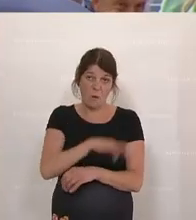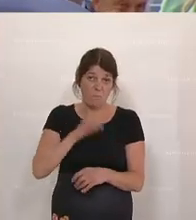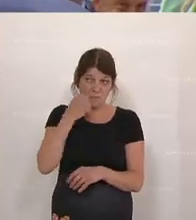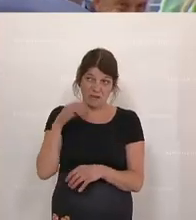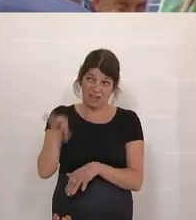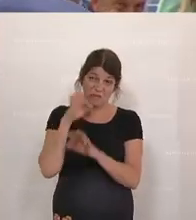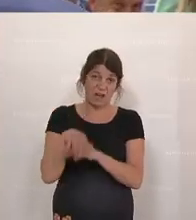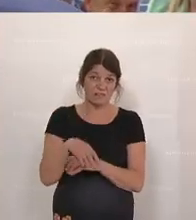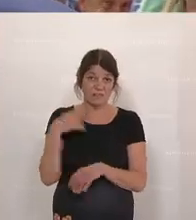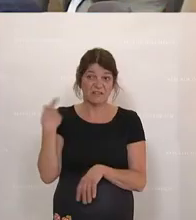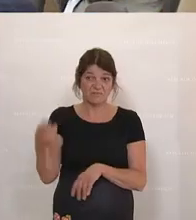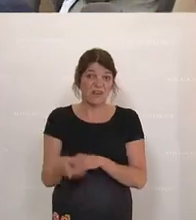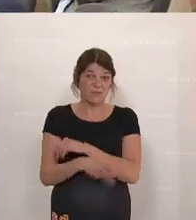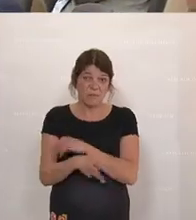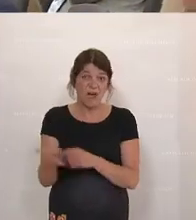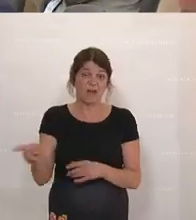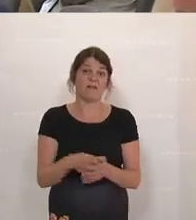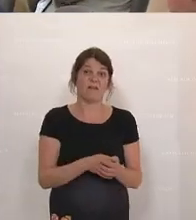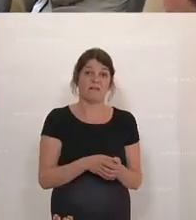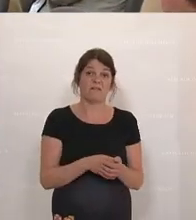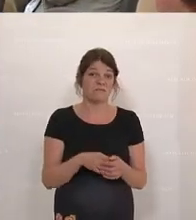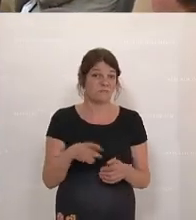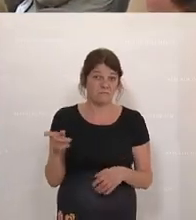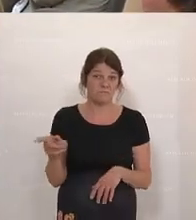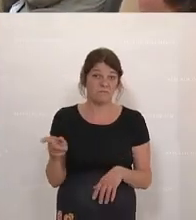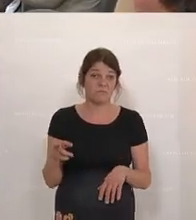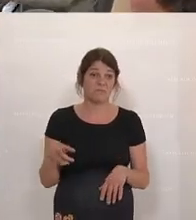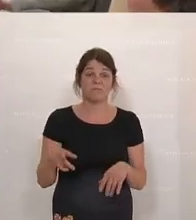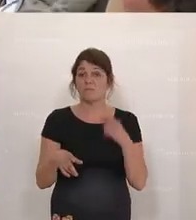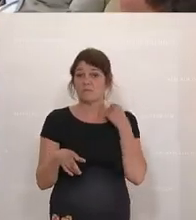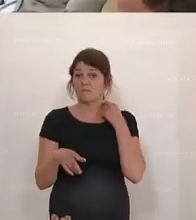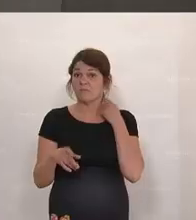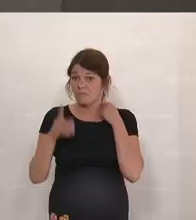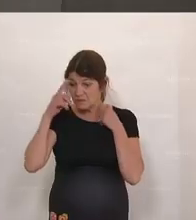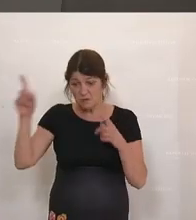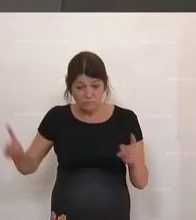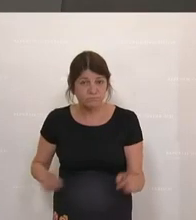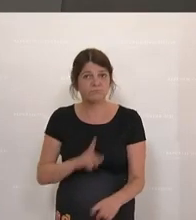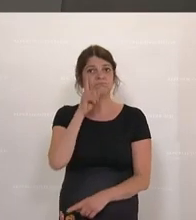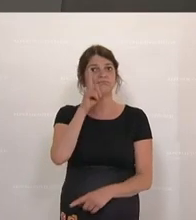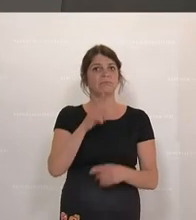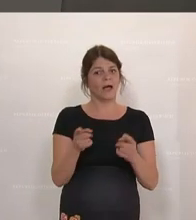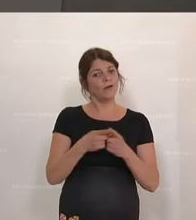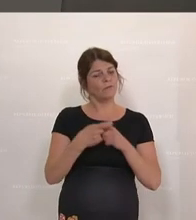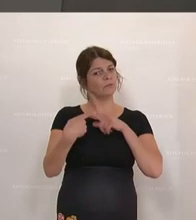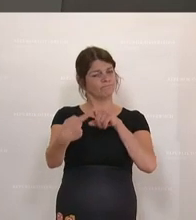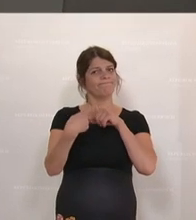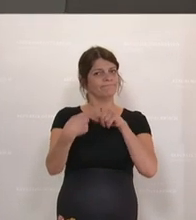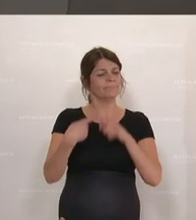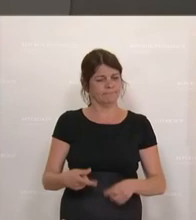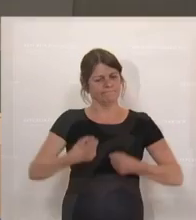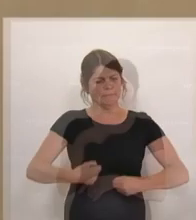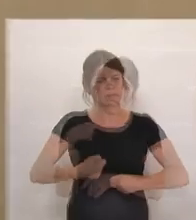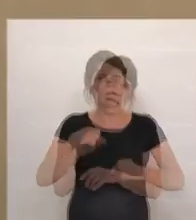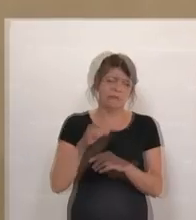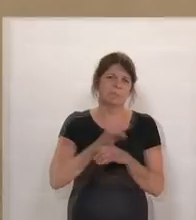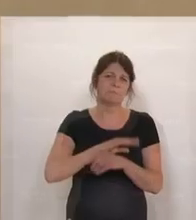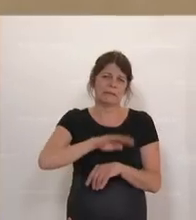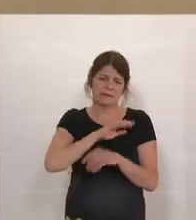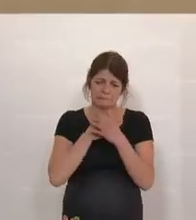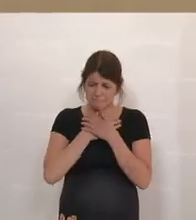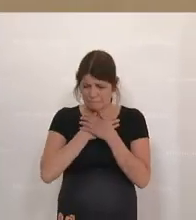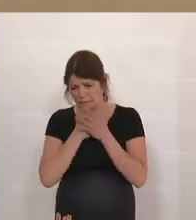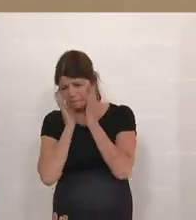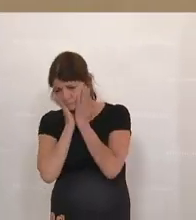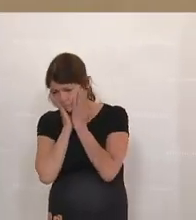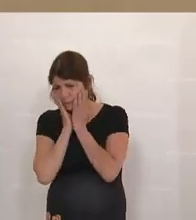So feig ist er, um hier der Auseinandersetzung standzuhalten. Und